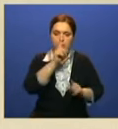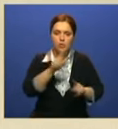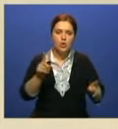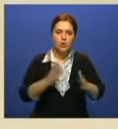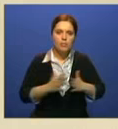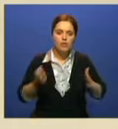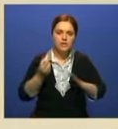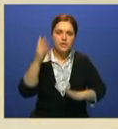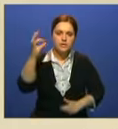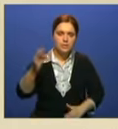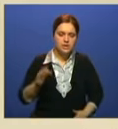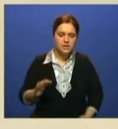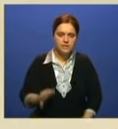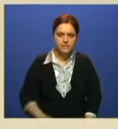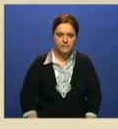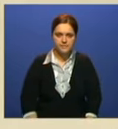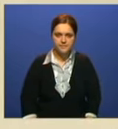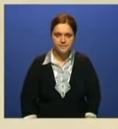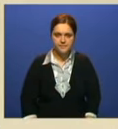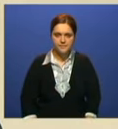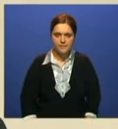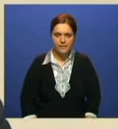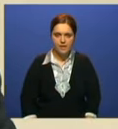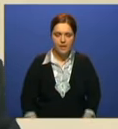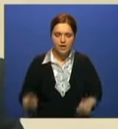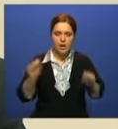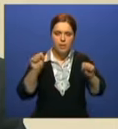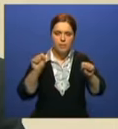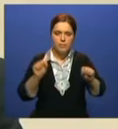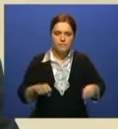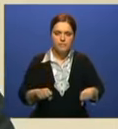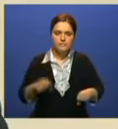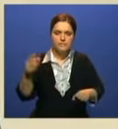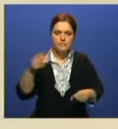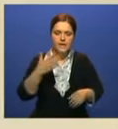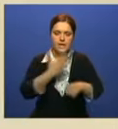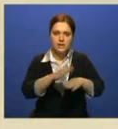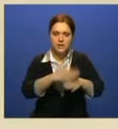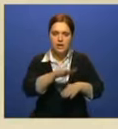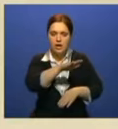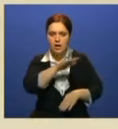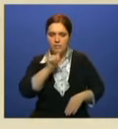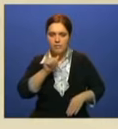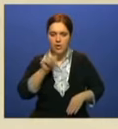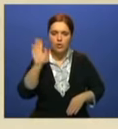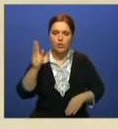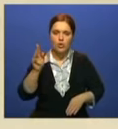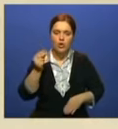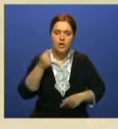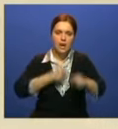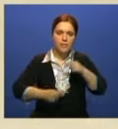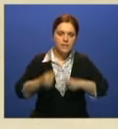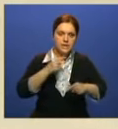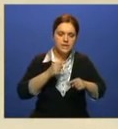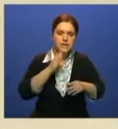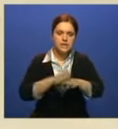для конечного заемщика. Данное ограничение позволит существенно повысить доступность микрокредита для субъектов частного предпринимательства. В